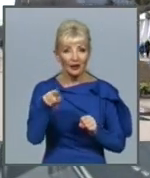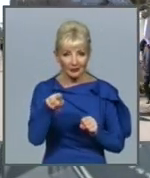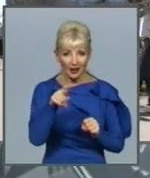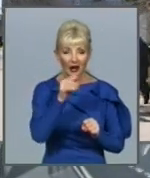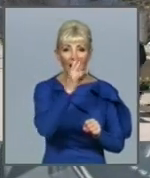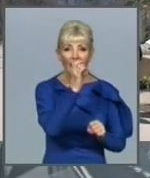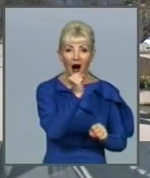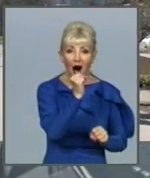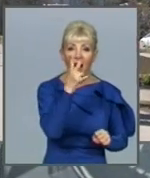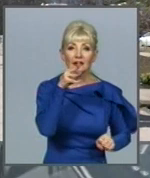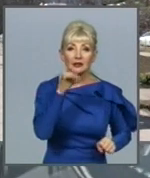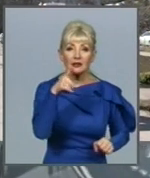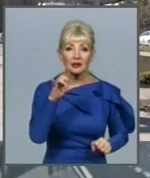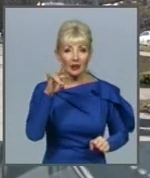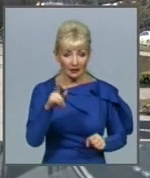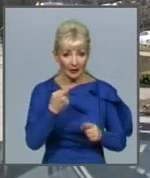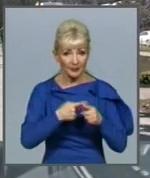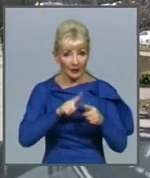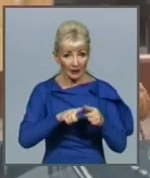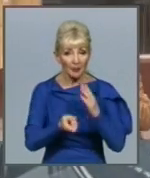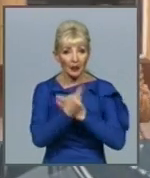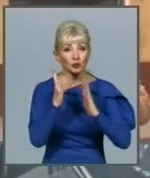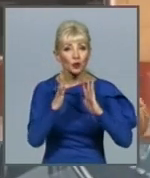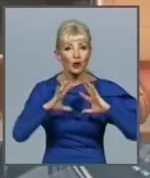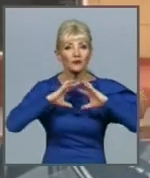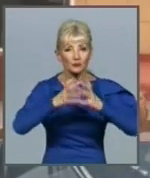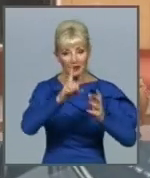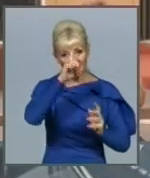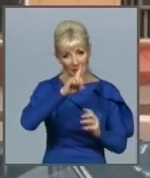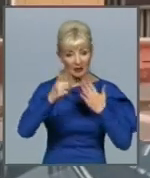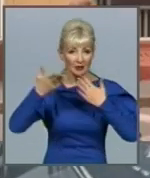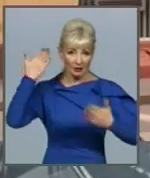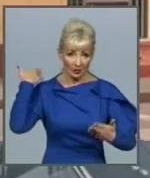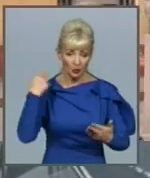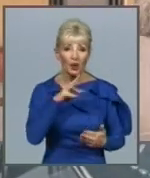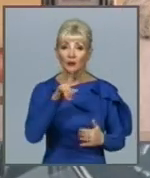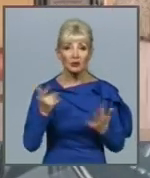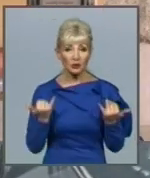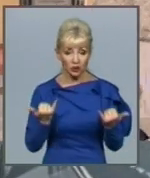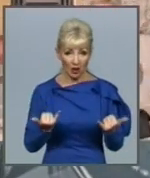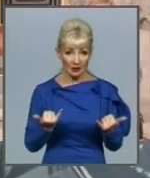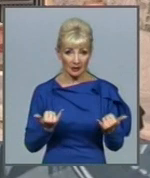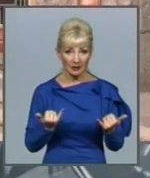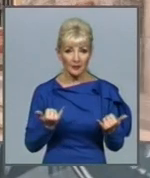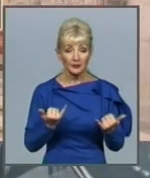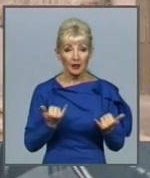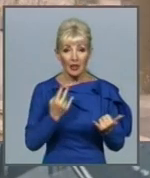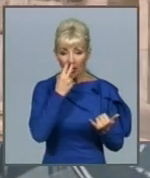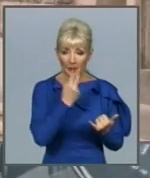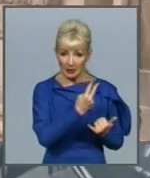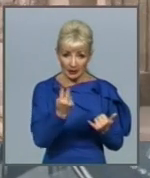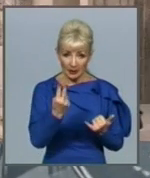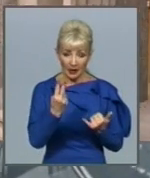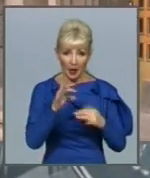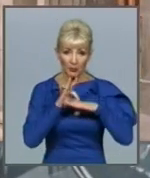'явилися в світі, буквально місяць Ми зараз обрахували, провели перемовини з компаніями